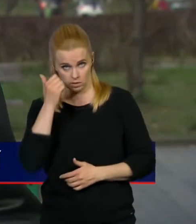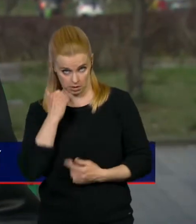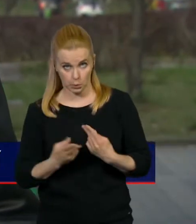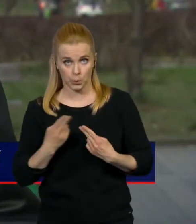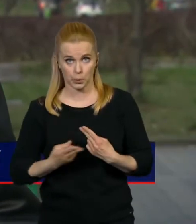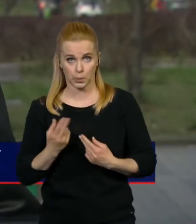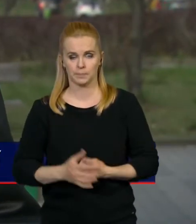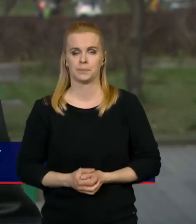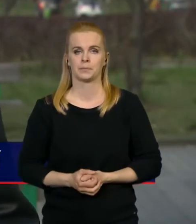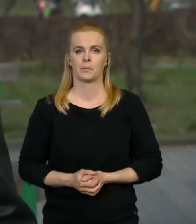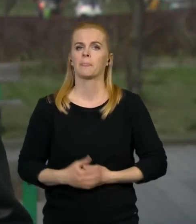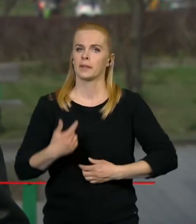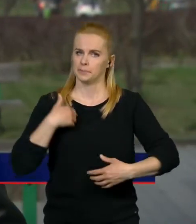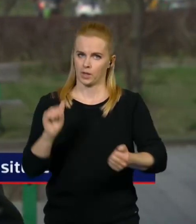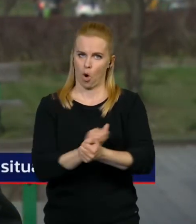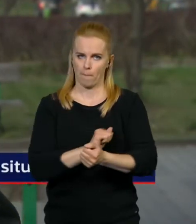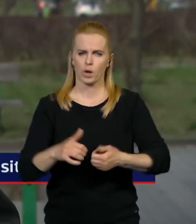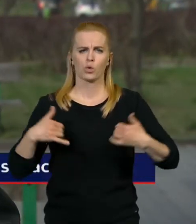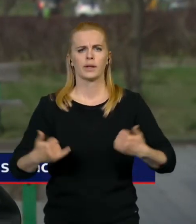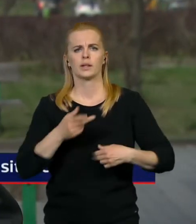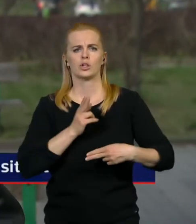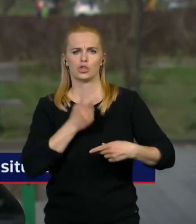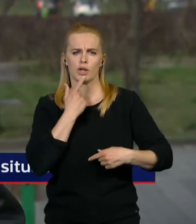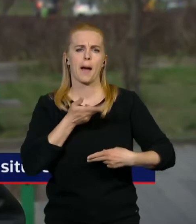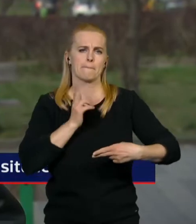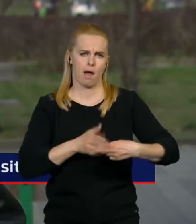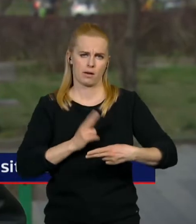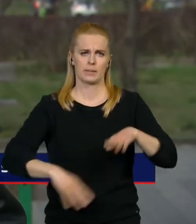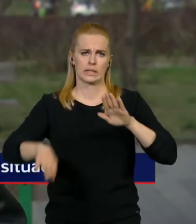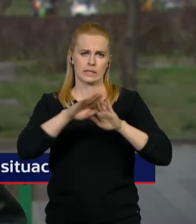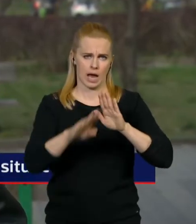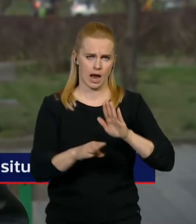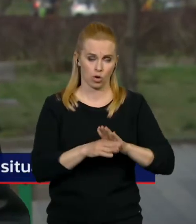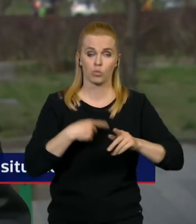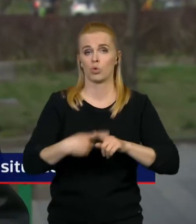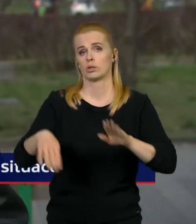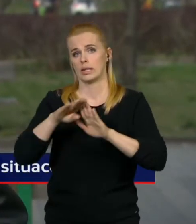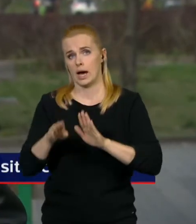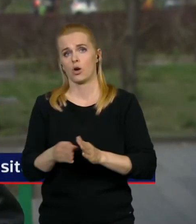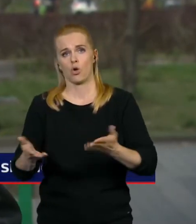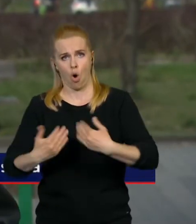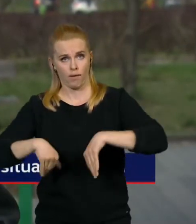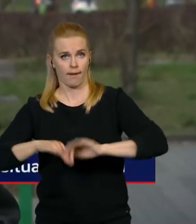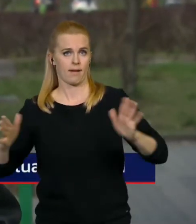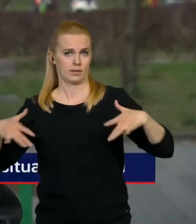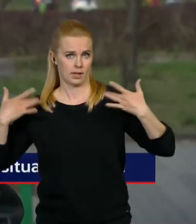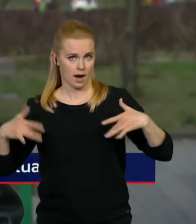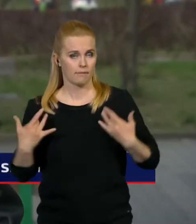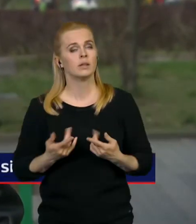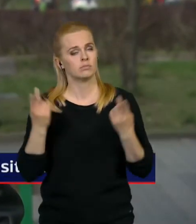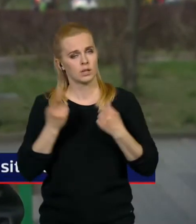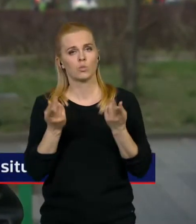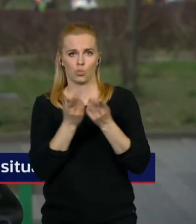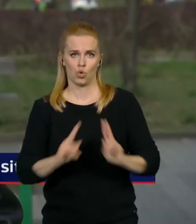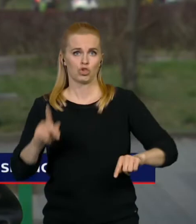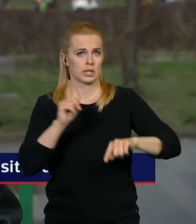Znovu opakuju, že podle pandemického zákona je podle zákona o ochráně veřejného zdraví je to možné. Ta čísla jsou zcela arbitrární, možné